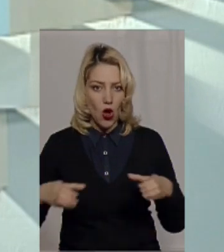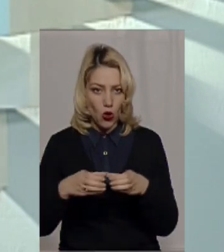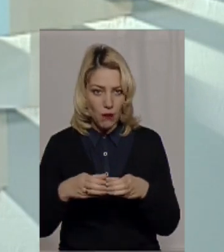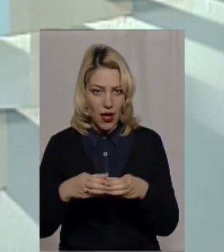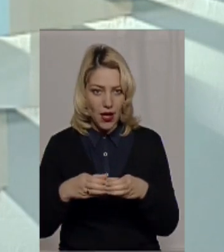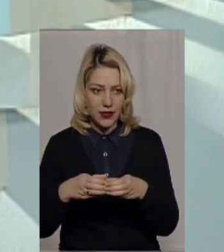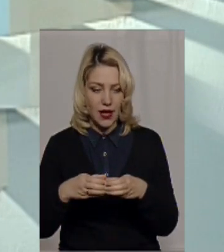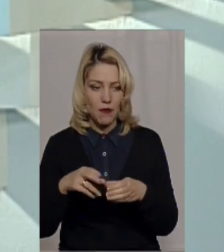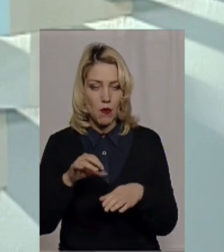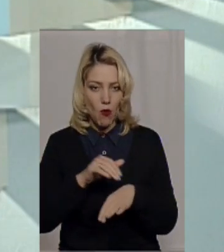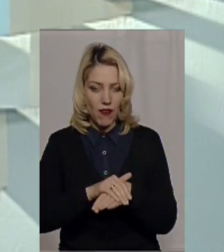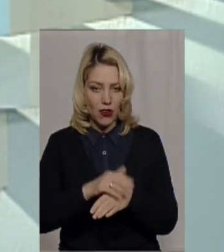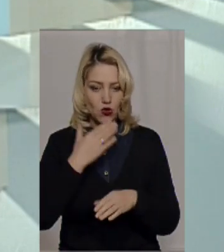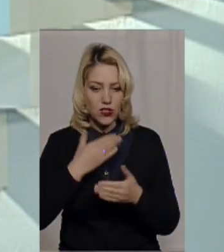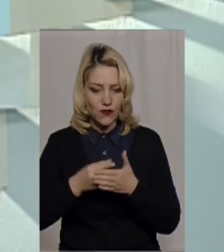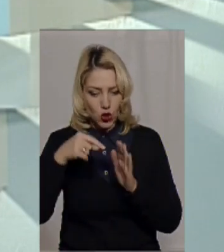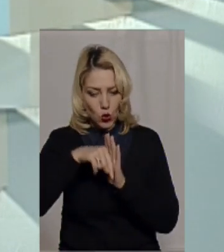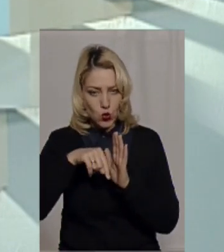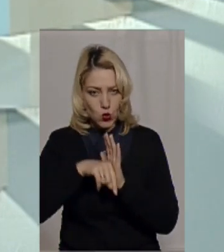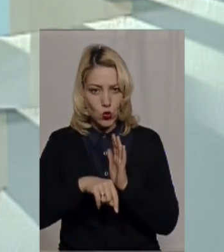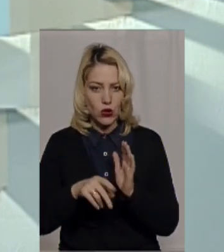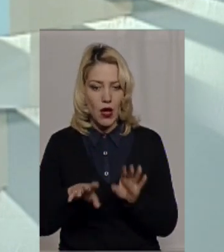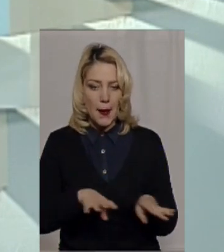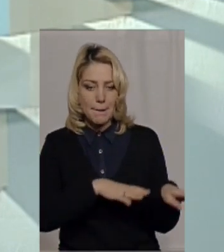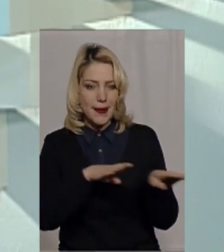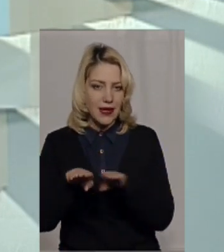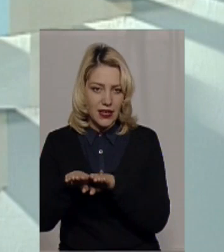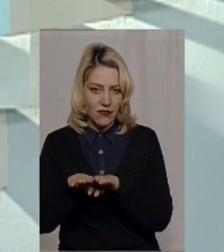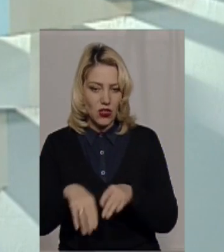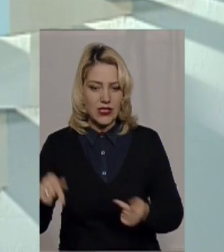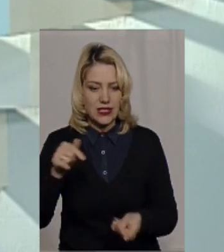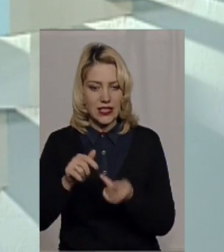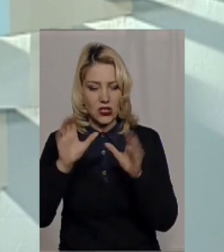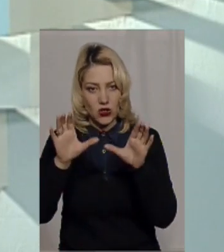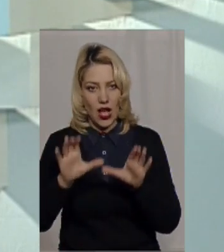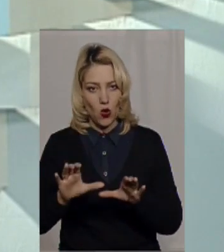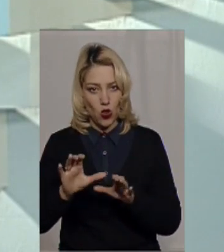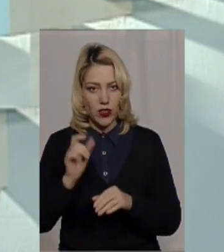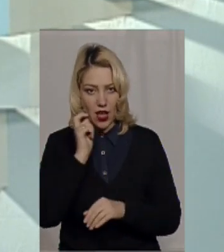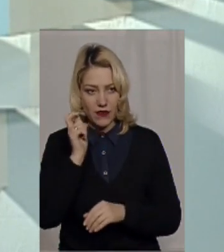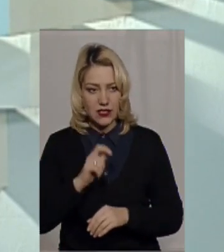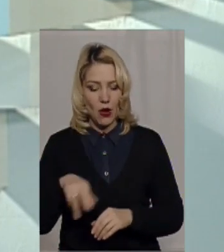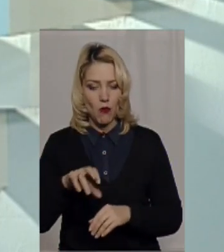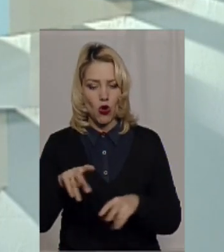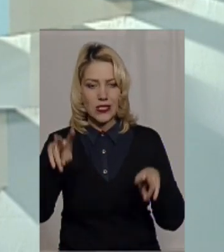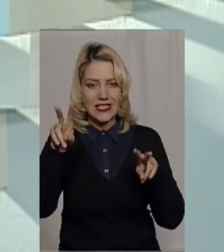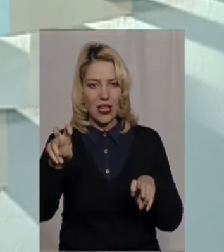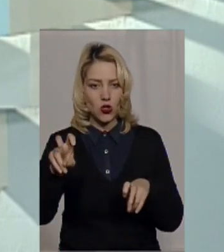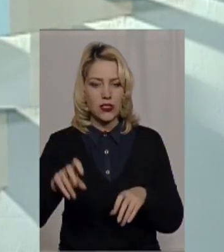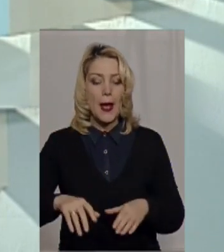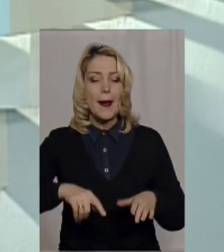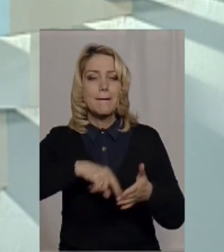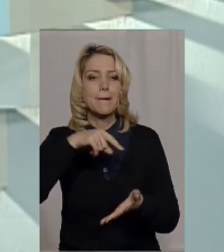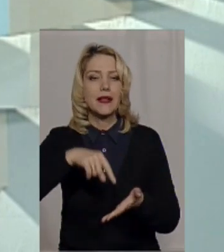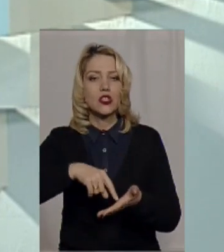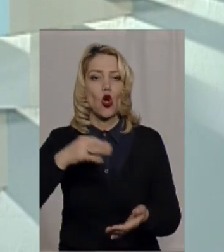за своєю суттю, прирівняна фактично, згідно українського законодавства, по статусу до міста обласного значення.